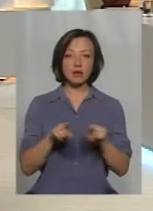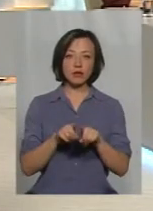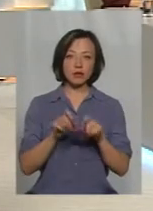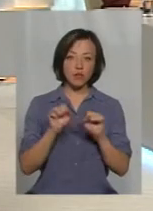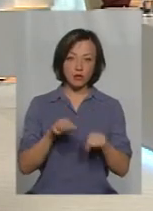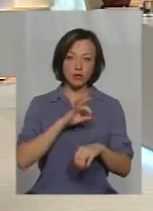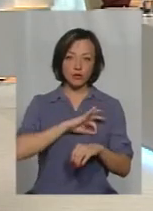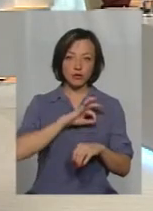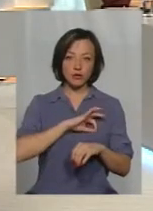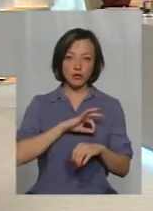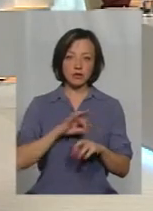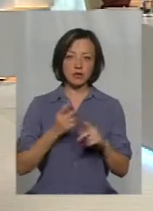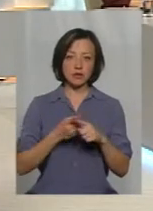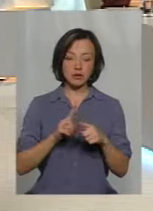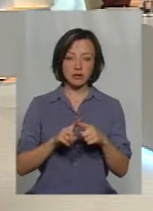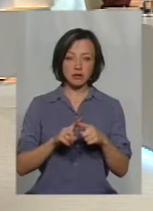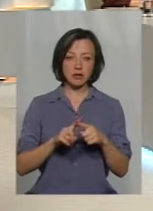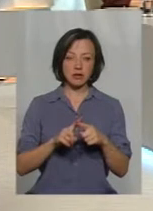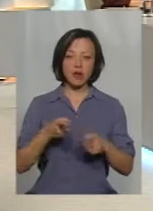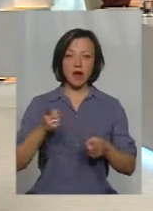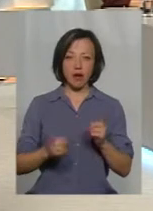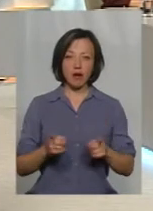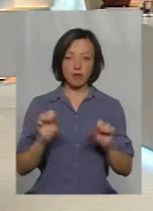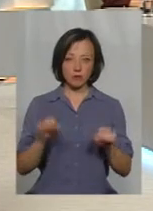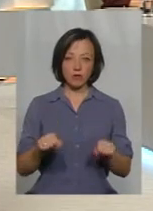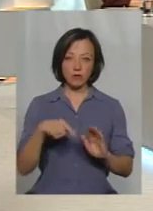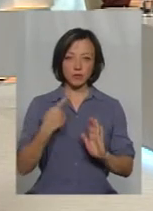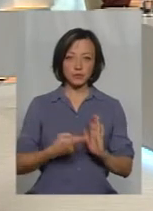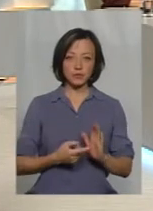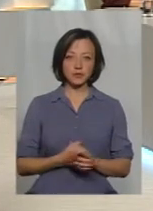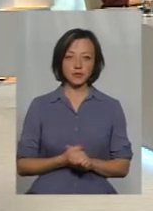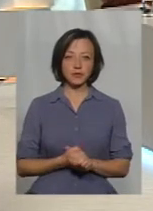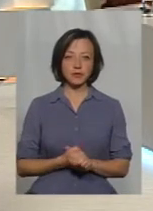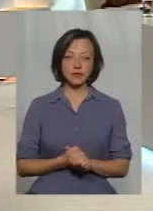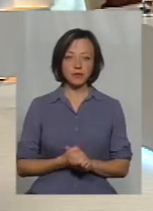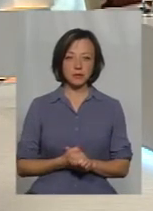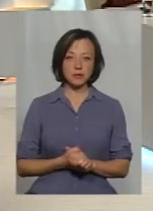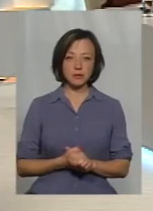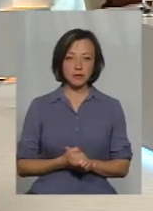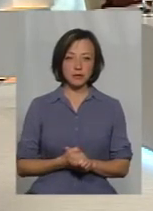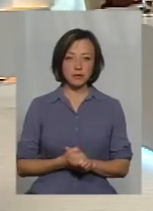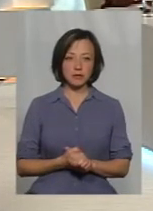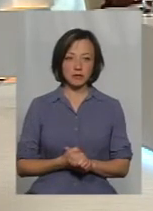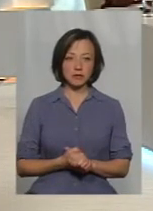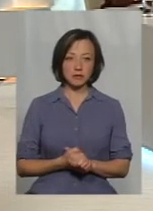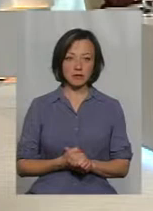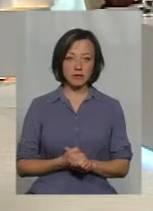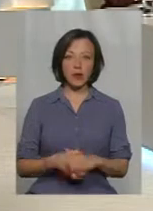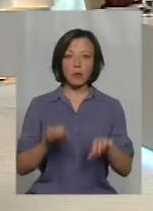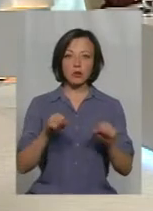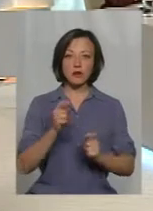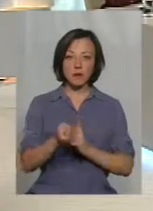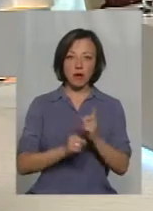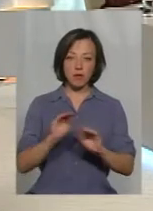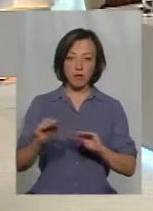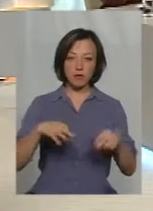можна користуватися, наскільки це реально? Дякую. Я так розумію, в основному питання стосовно можливості переобладнати